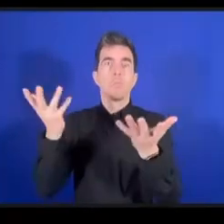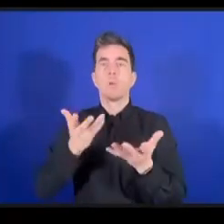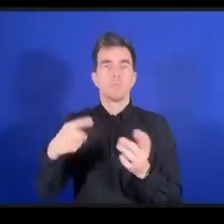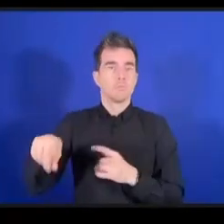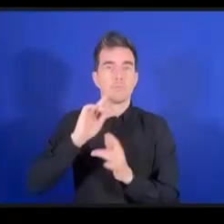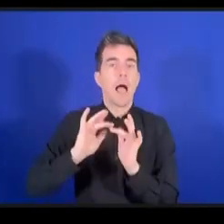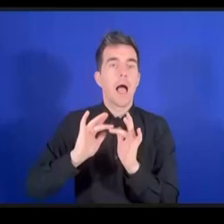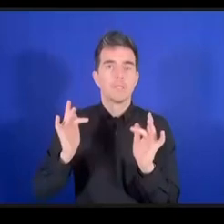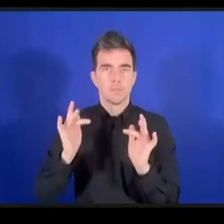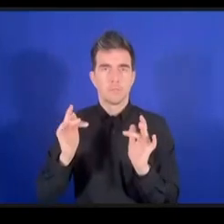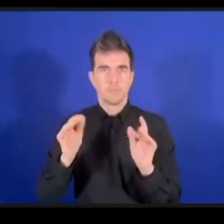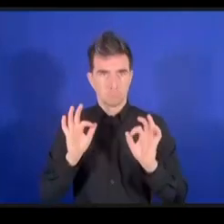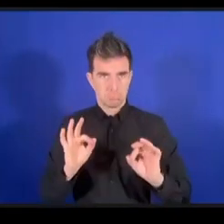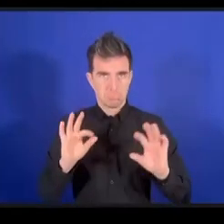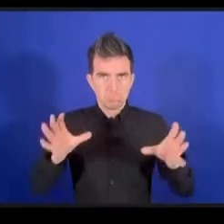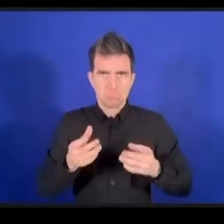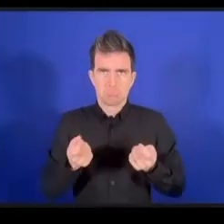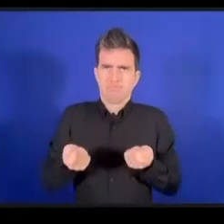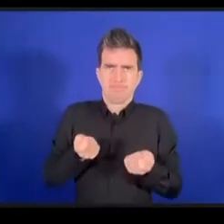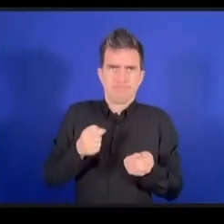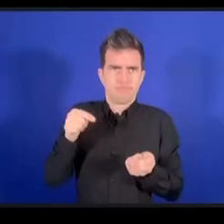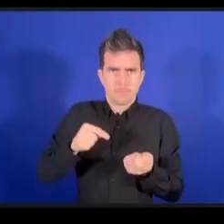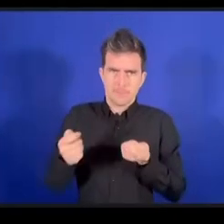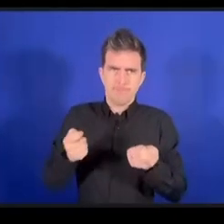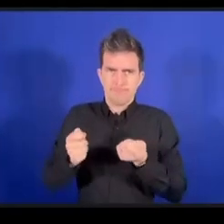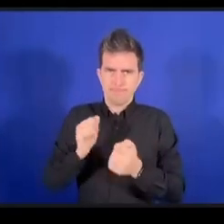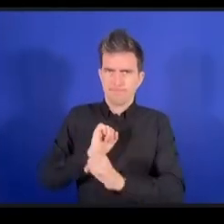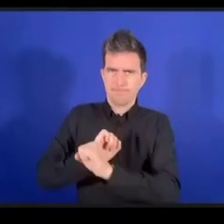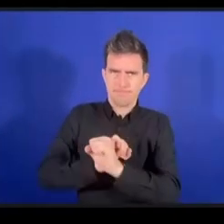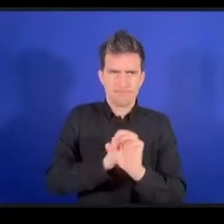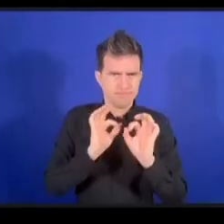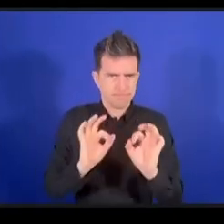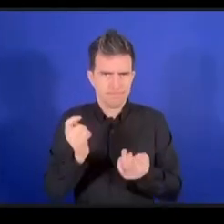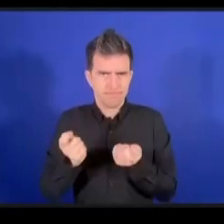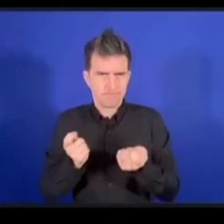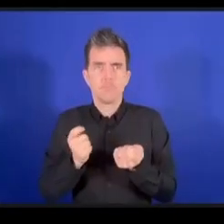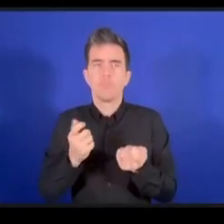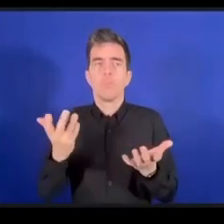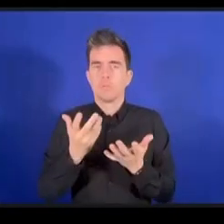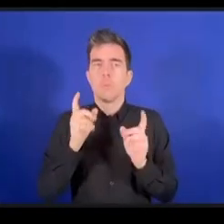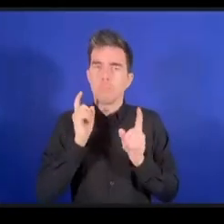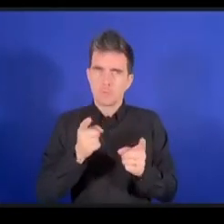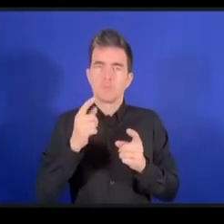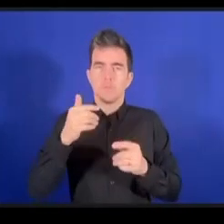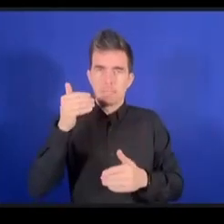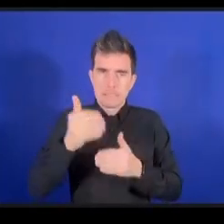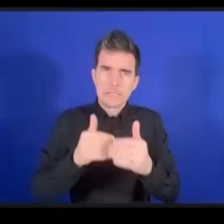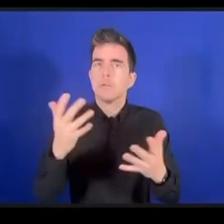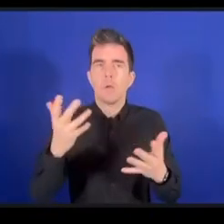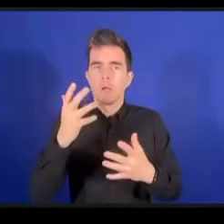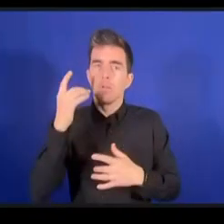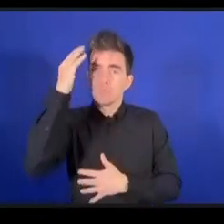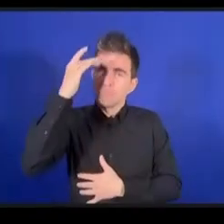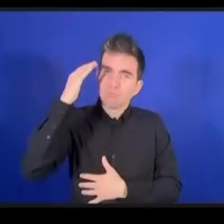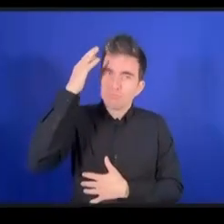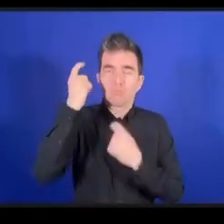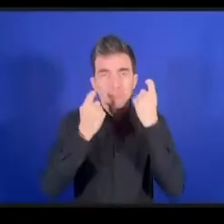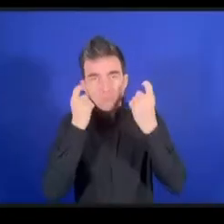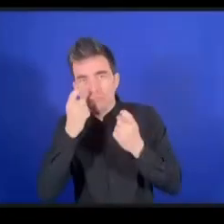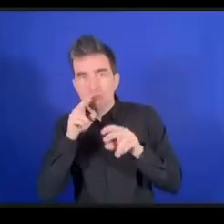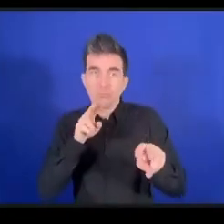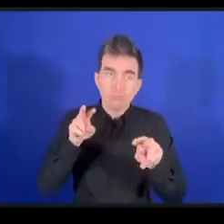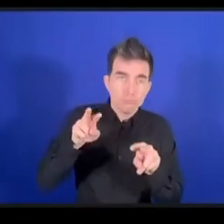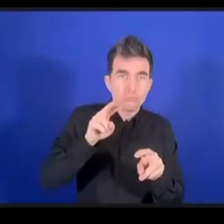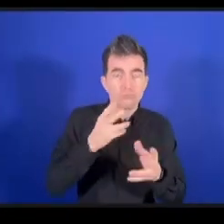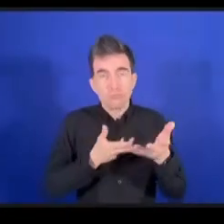الجماعية أنه فضاء أو مساحة يجب أن ننظر إليها بعين النقد حتى نفهم